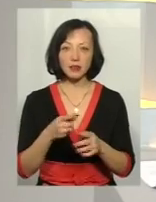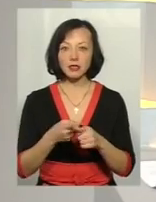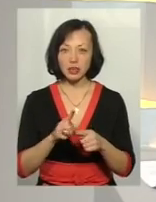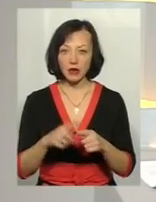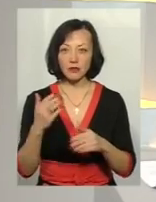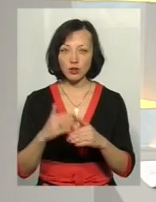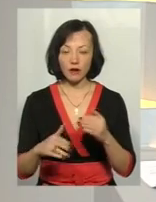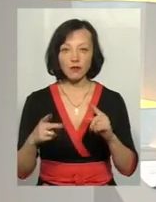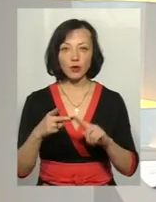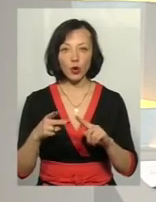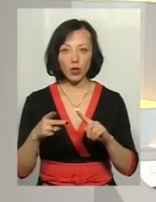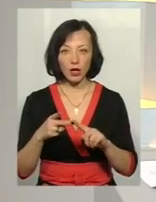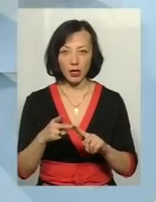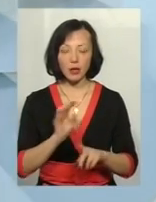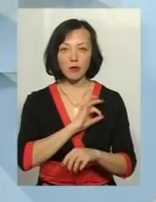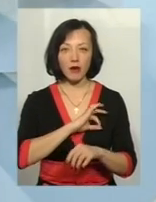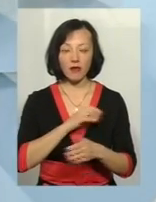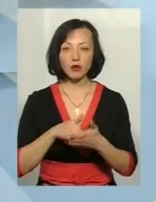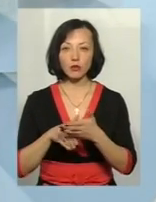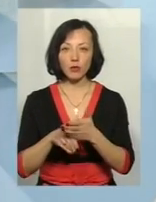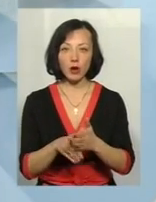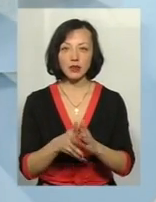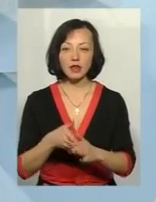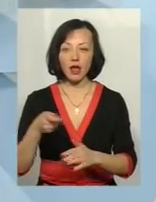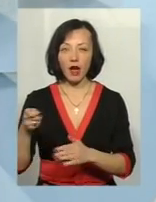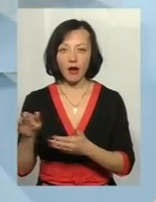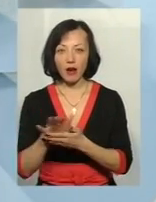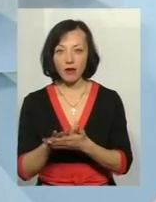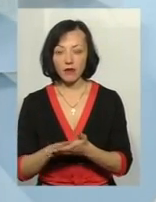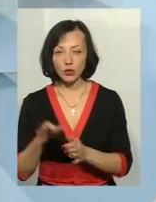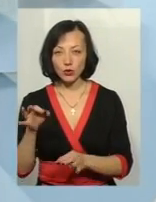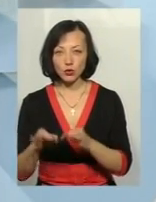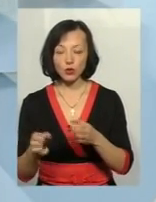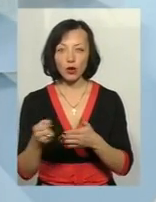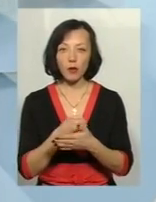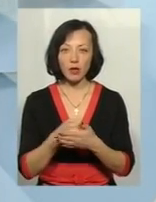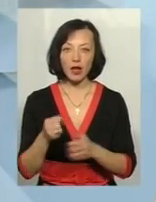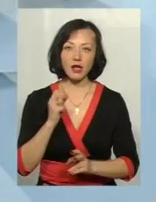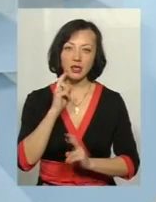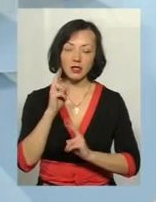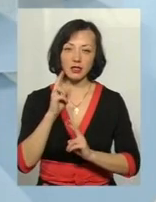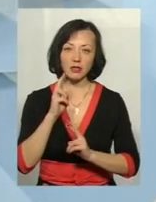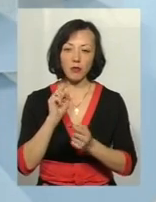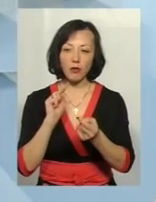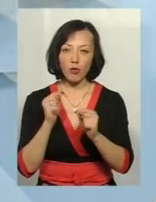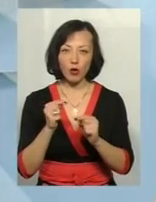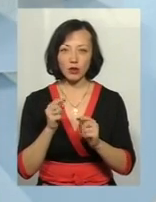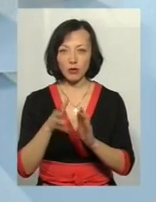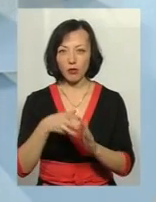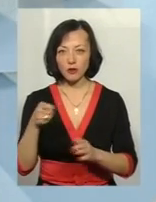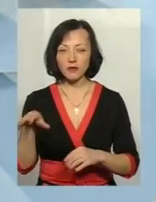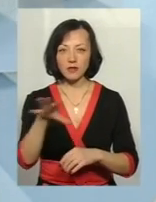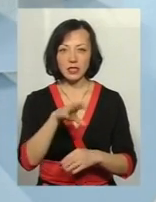вже вторинна правова допомога, це вже і позовна заява, і клопотання, і заперечення проти позову. Всі